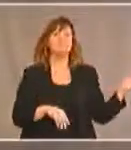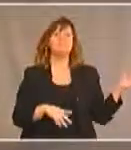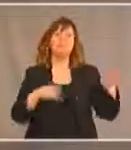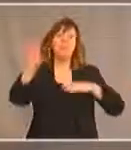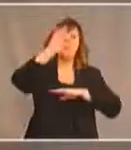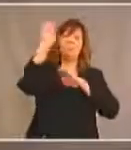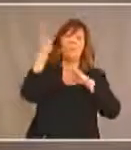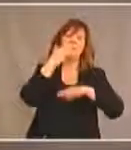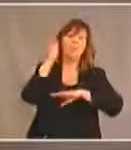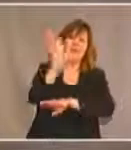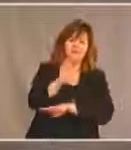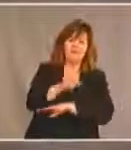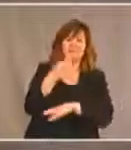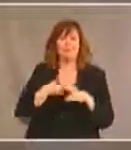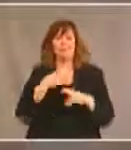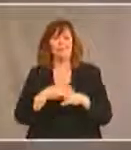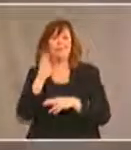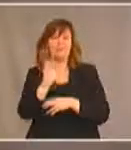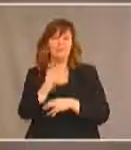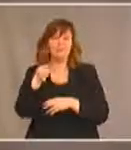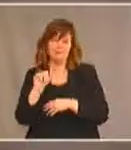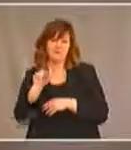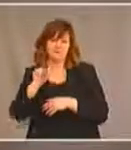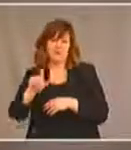Paul et je suis chef de la Première nation